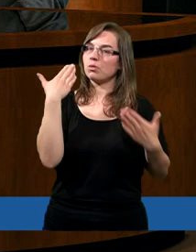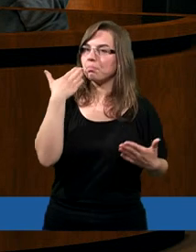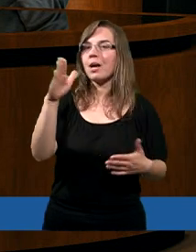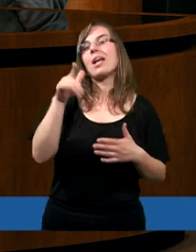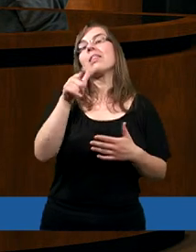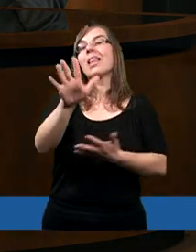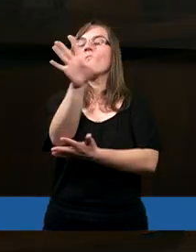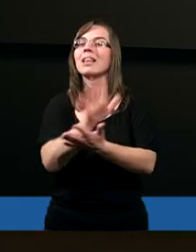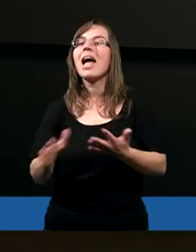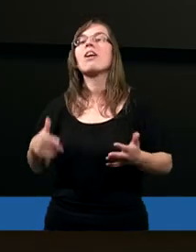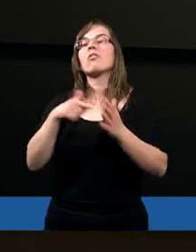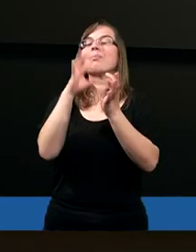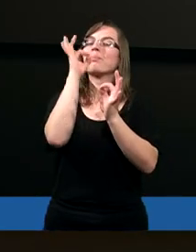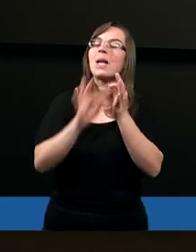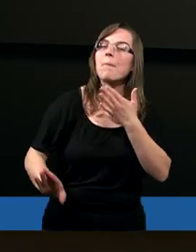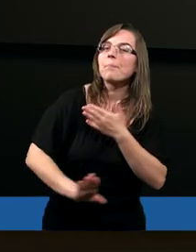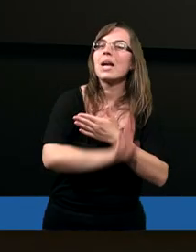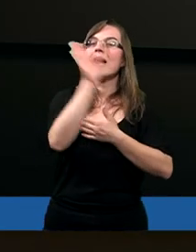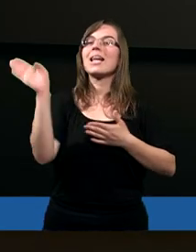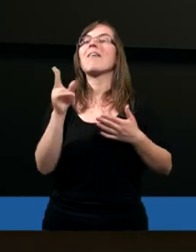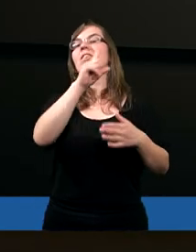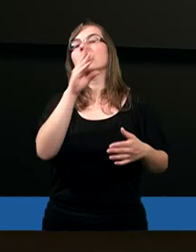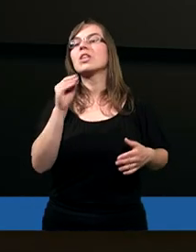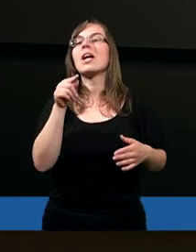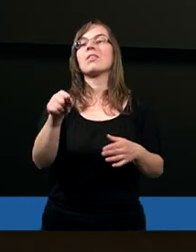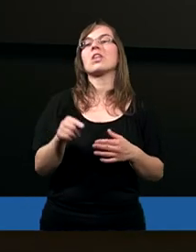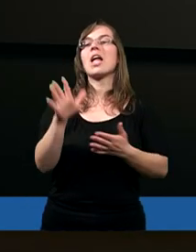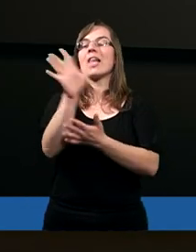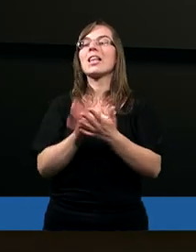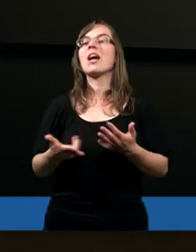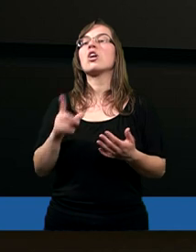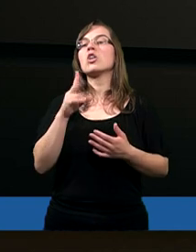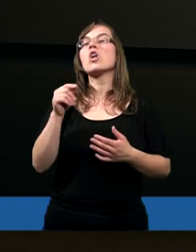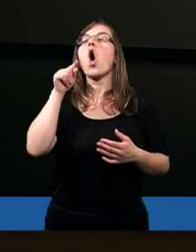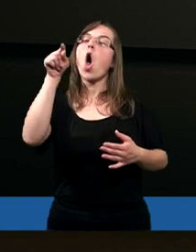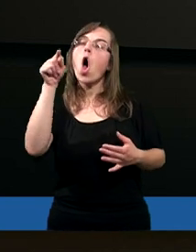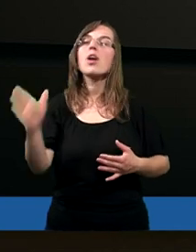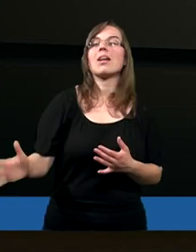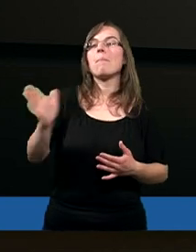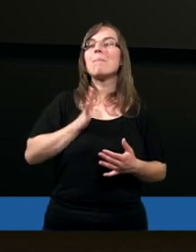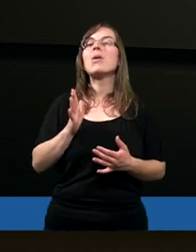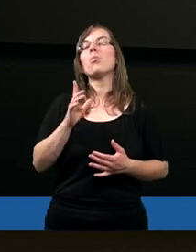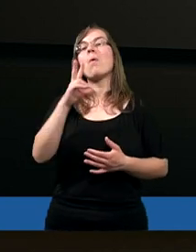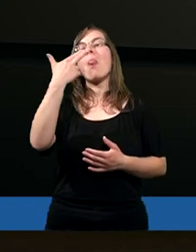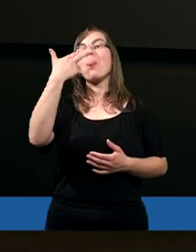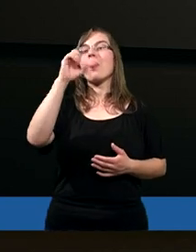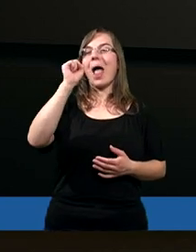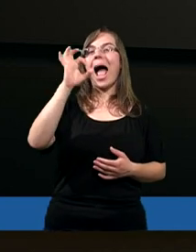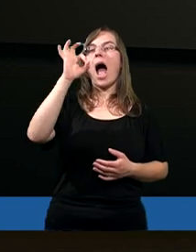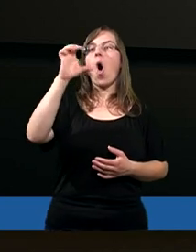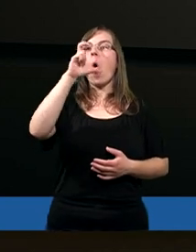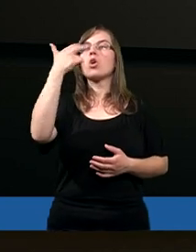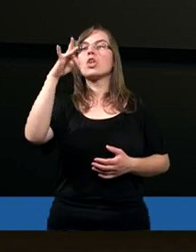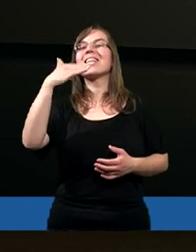właśnie, ten tekst szczególnie przedstawia, że Piotr przedstawia przez ten tekst, że on był naocznym świadkiem